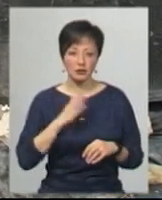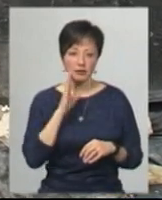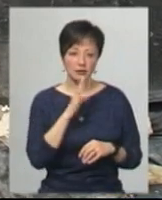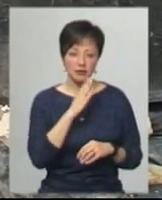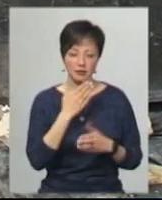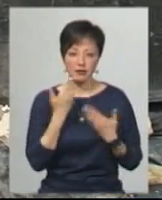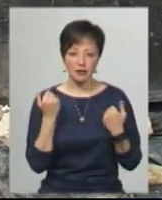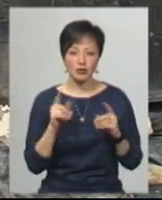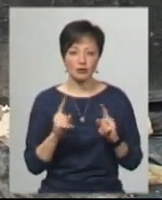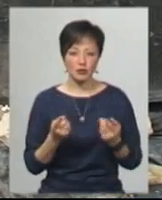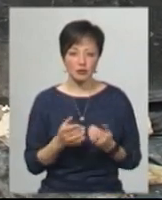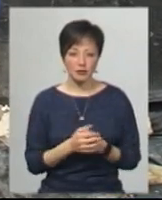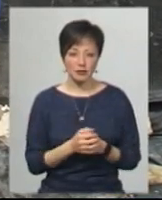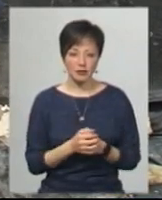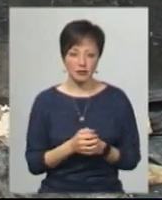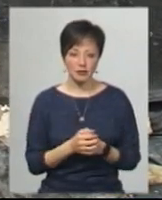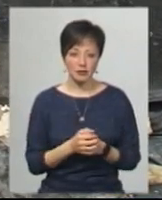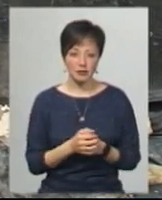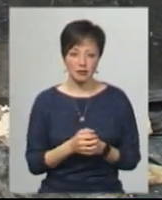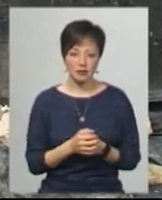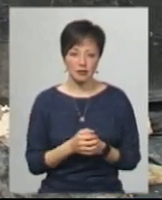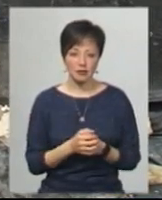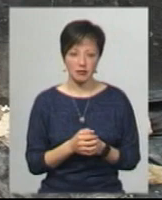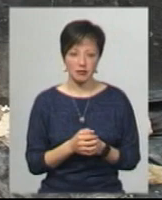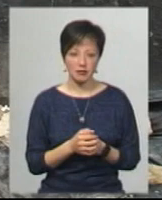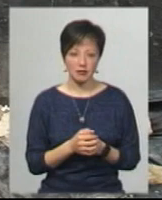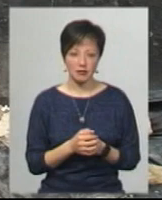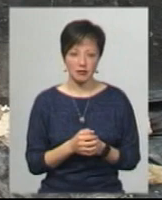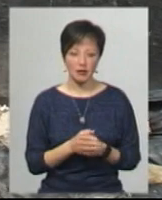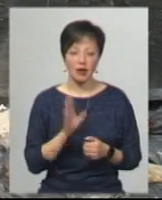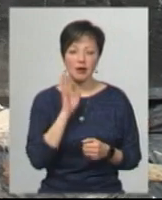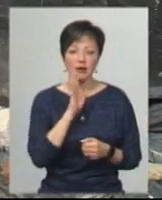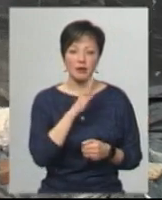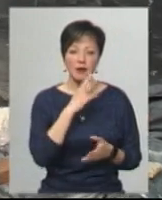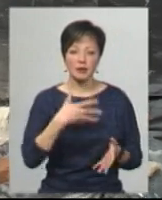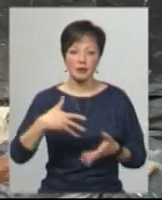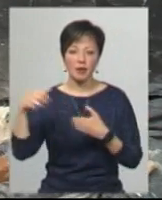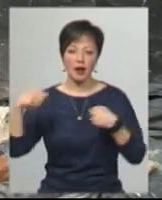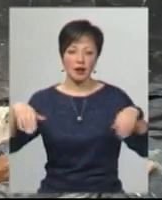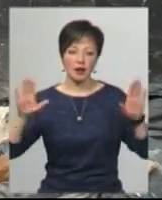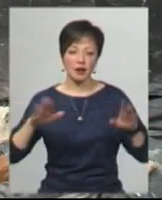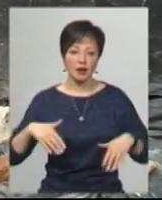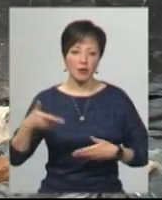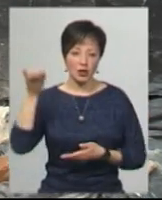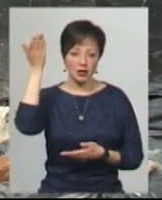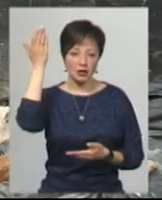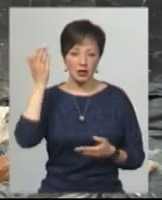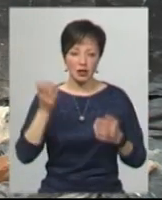Мамо. А чого? Мамо забрала білі крила. Забрала білі крила і полетіла на небо.